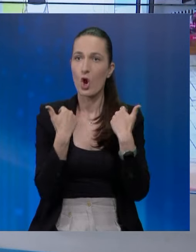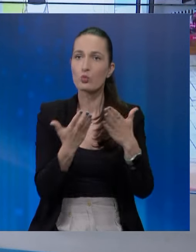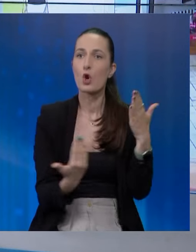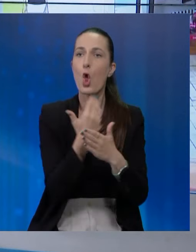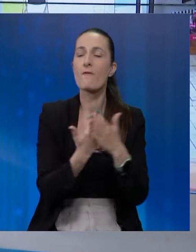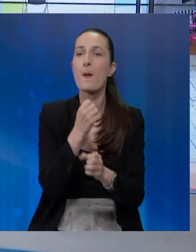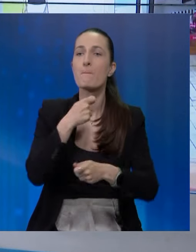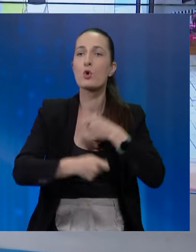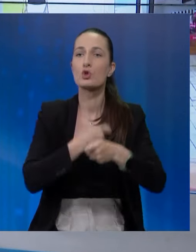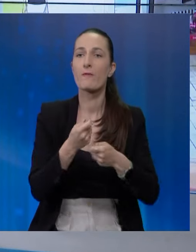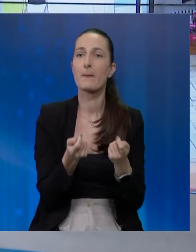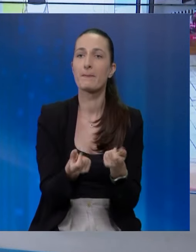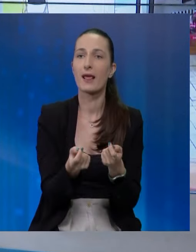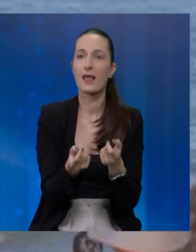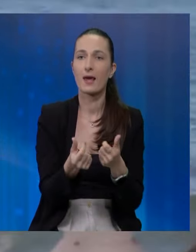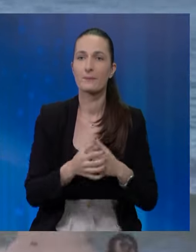i nove poslovne prilike.